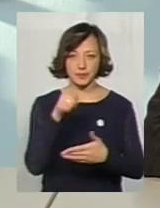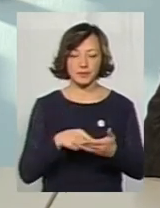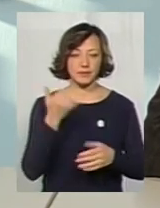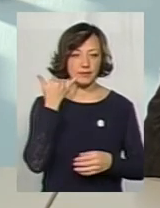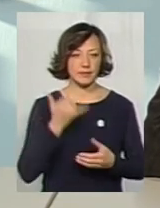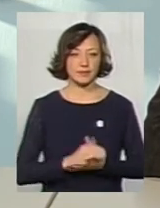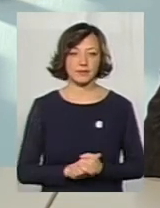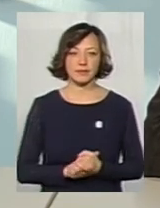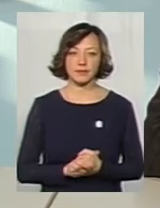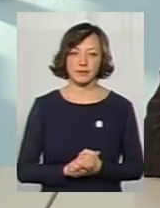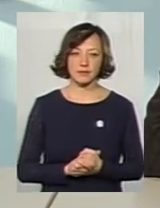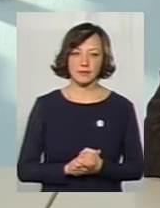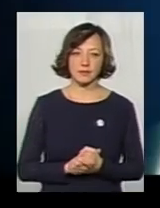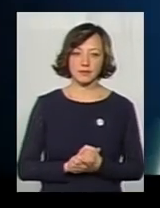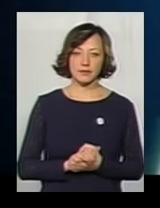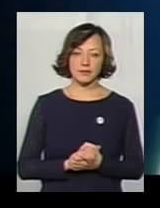прошу.